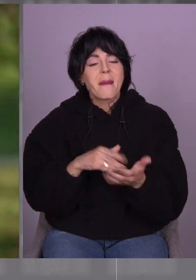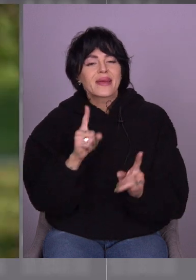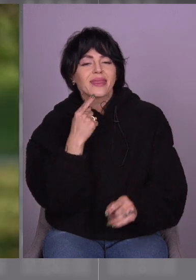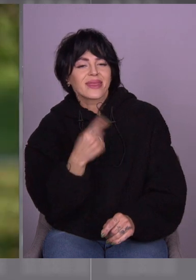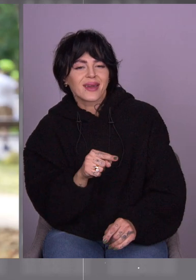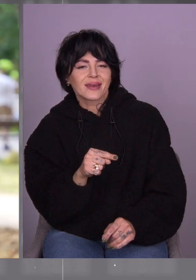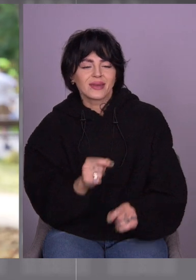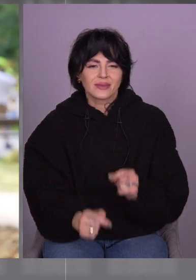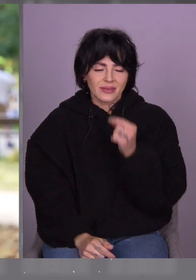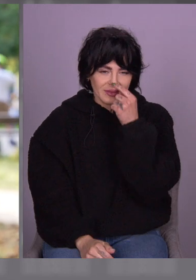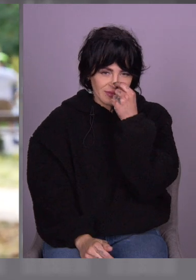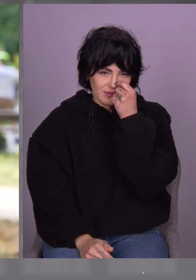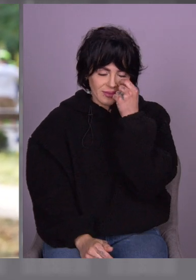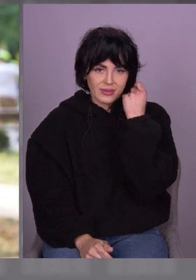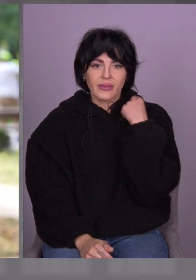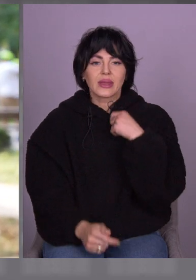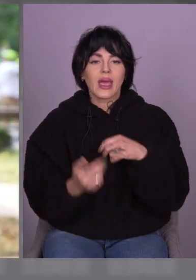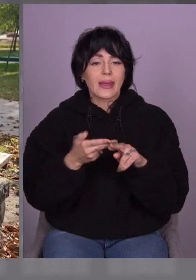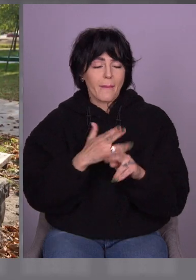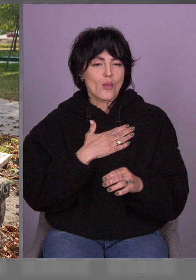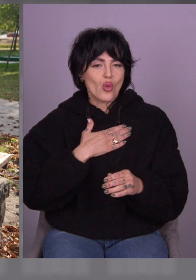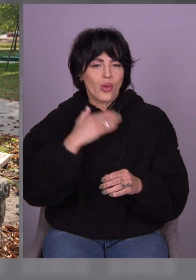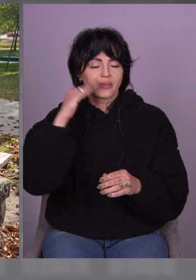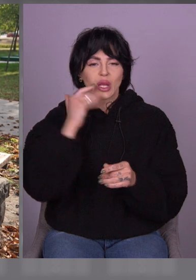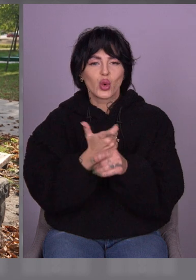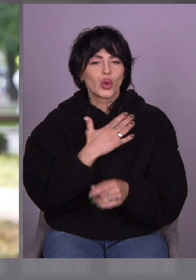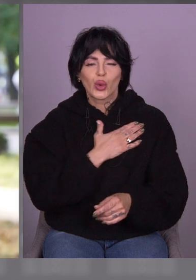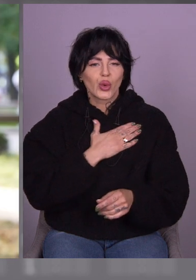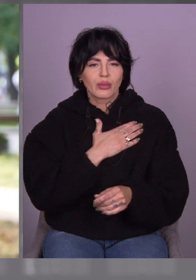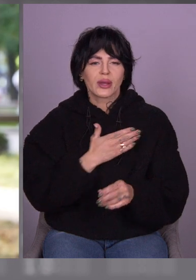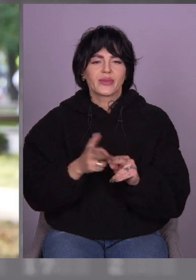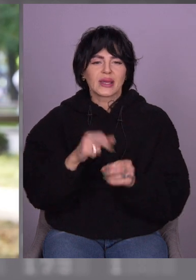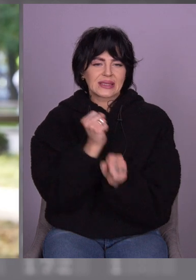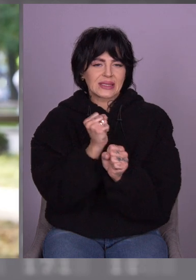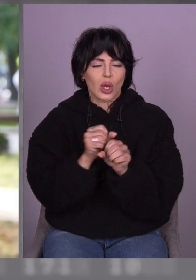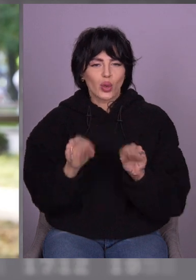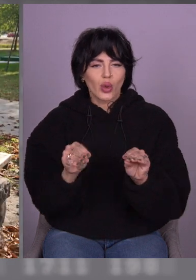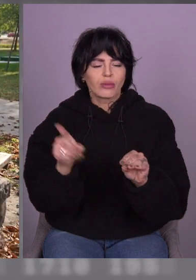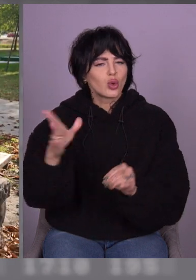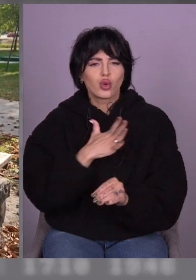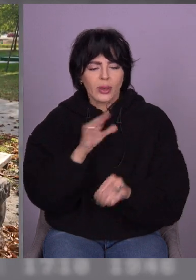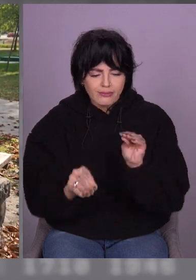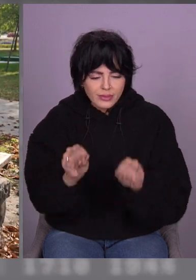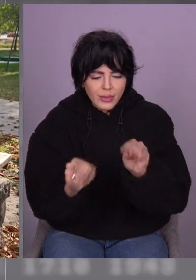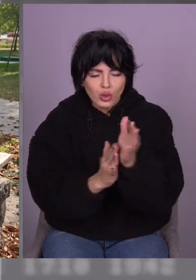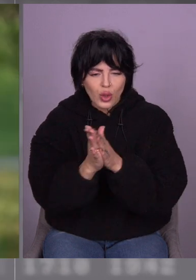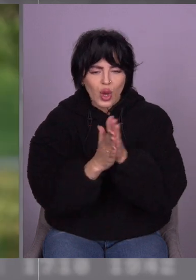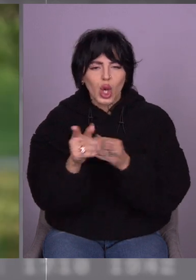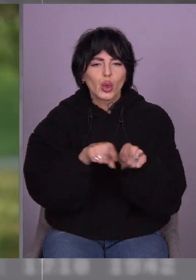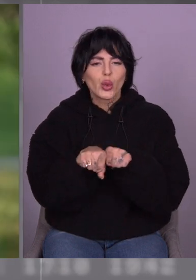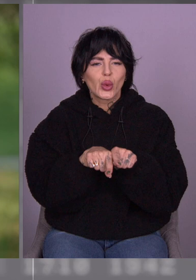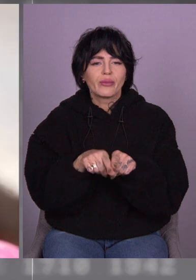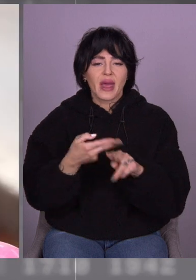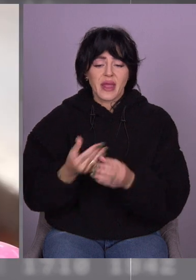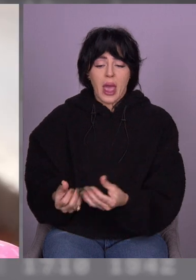Наступний. Так. Так, як мій тату дуже любить щось робити на городі. Він вирощує огірочки. І мені в Іспанію передає.